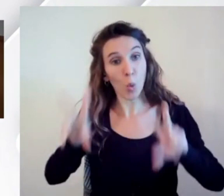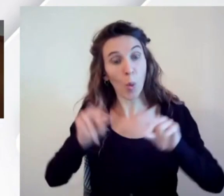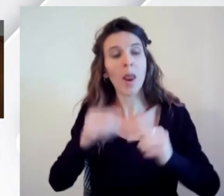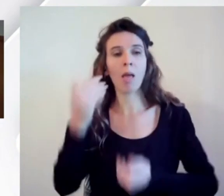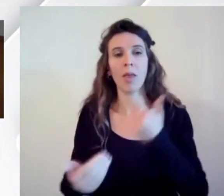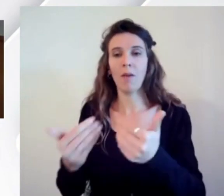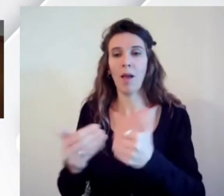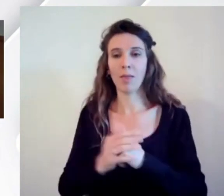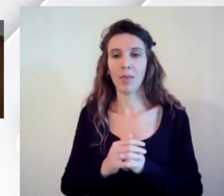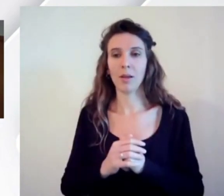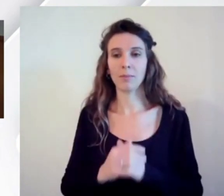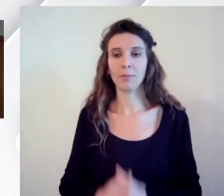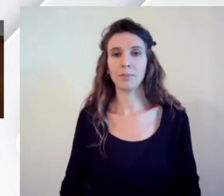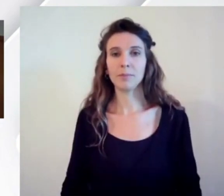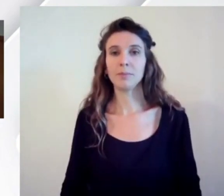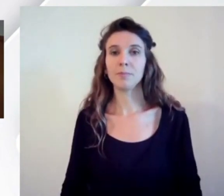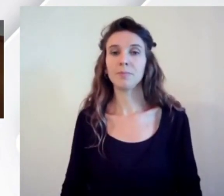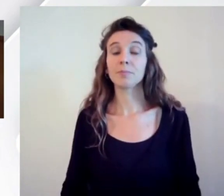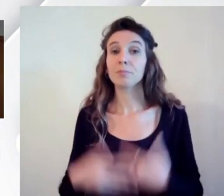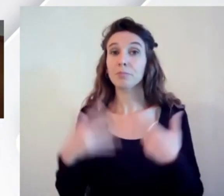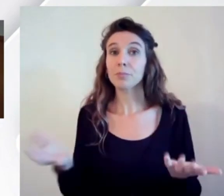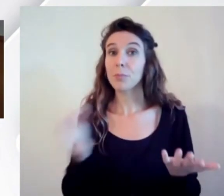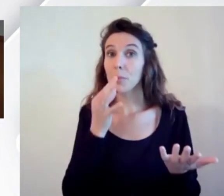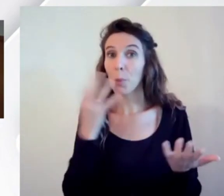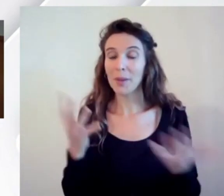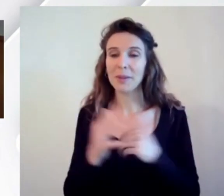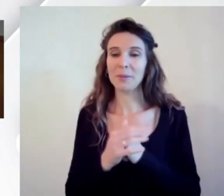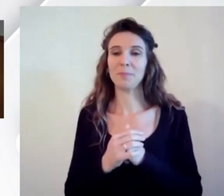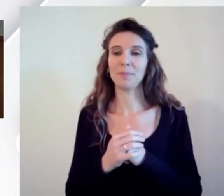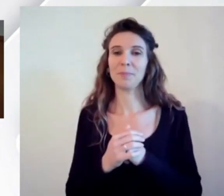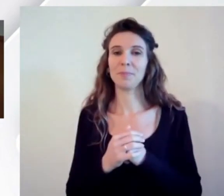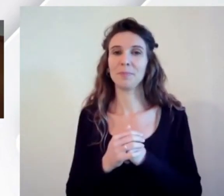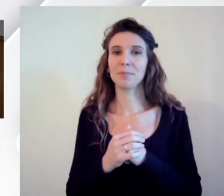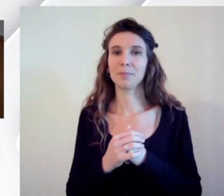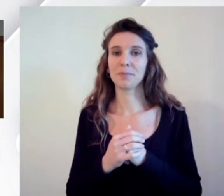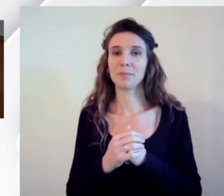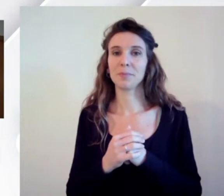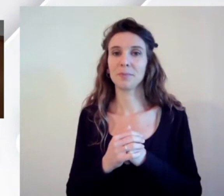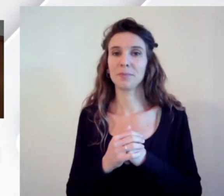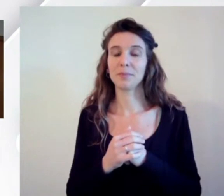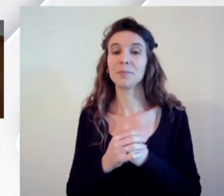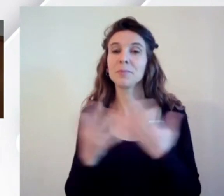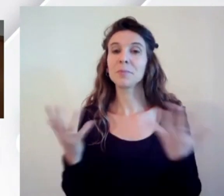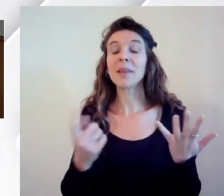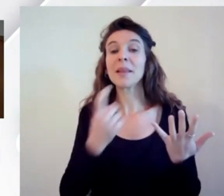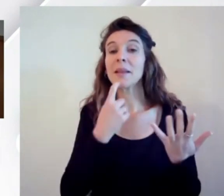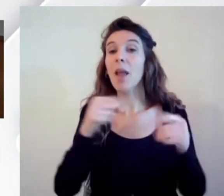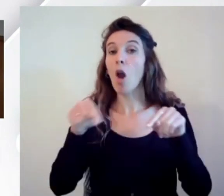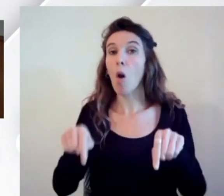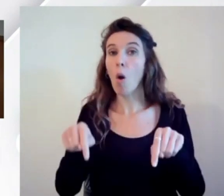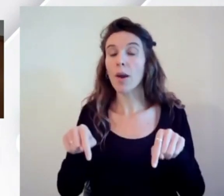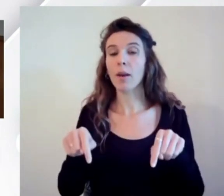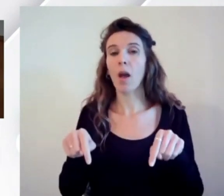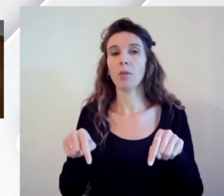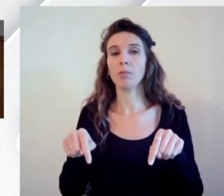quindi adesso diciamo che chi ha l'incarico di costruire cose